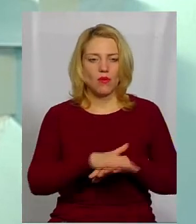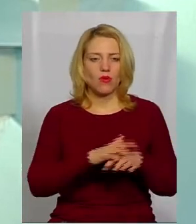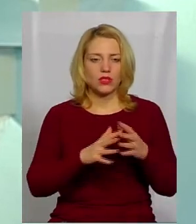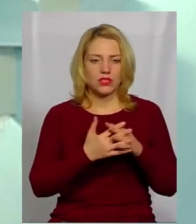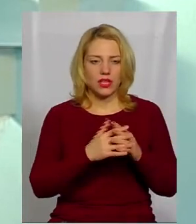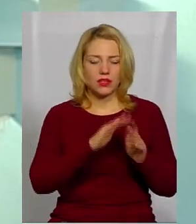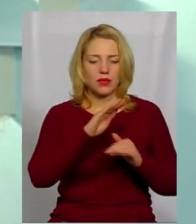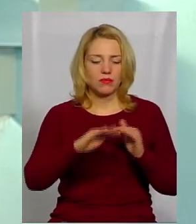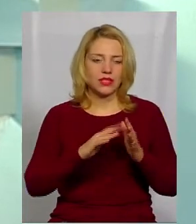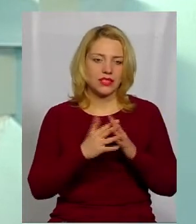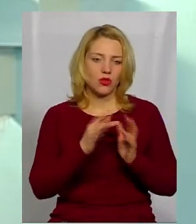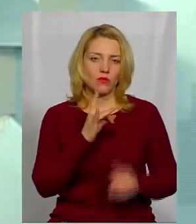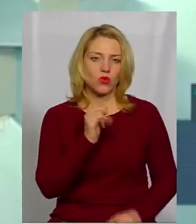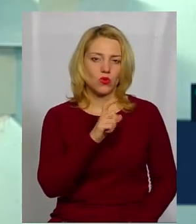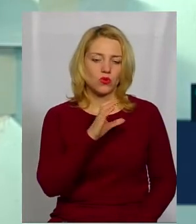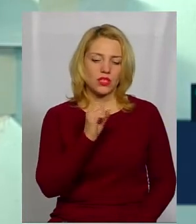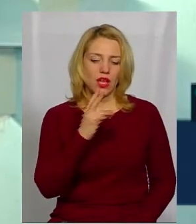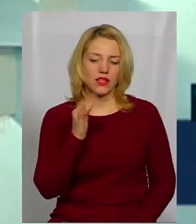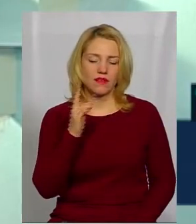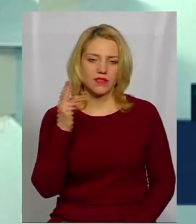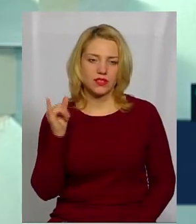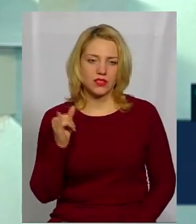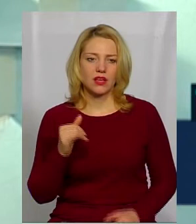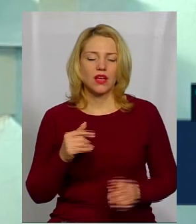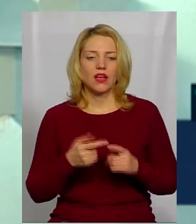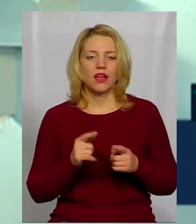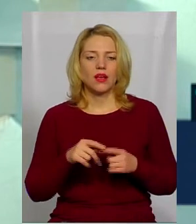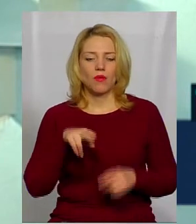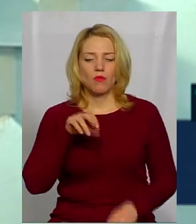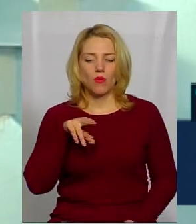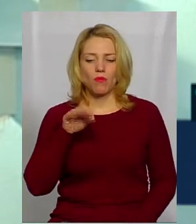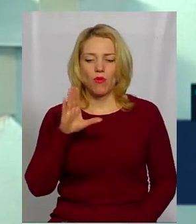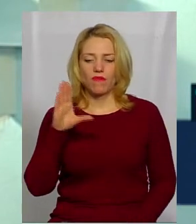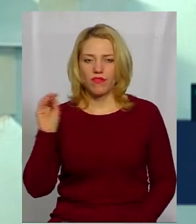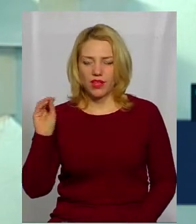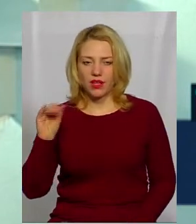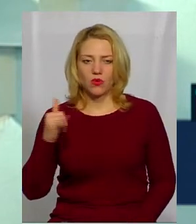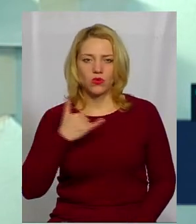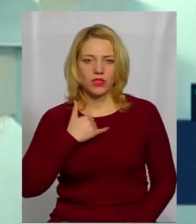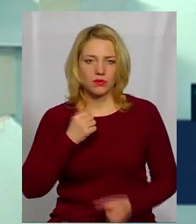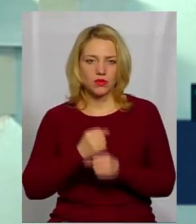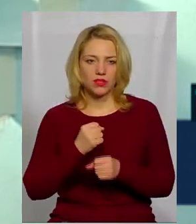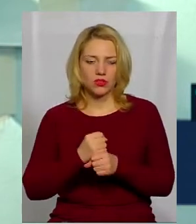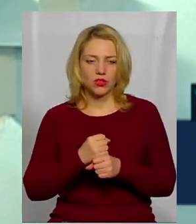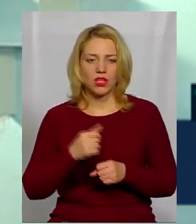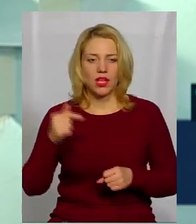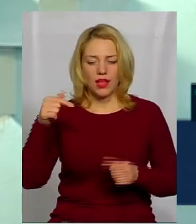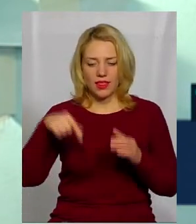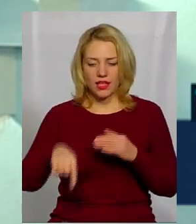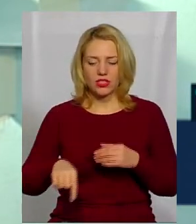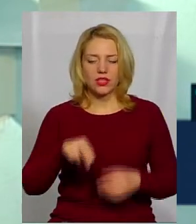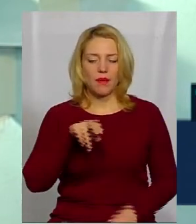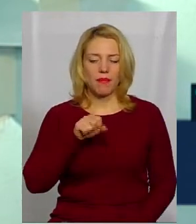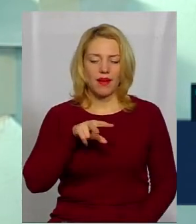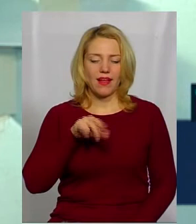селом Русанівці. В урочищі Попове працює в нас нижньопаліологічна